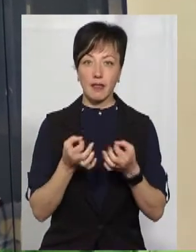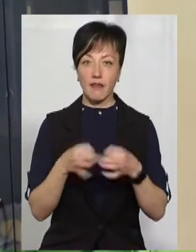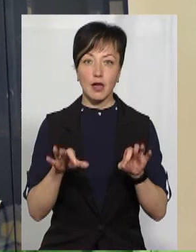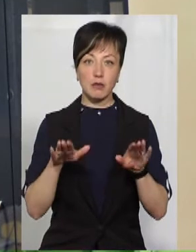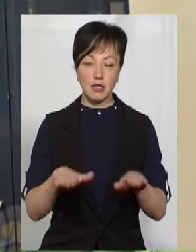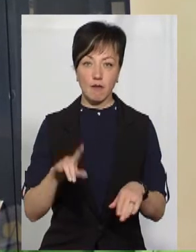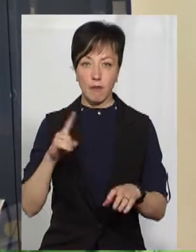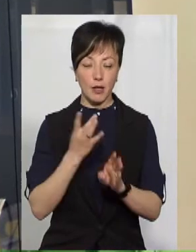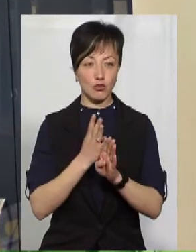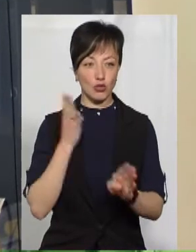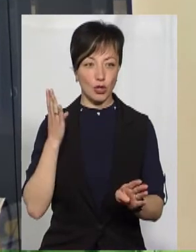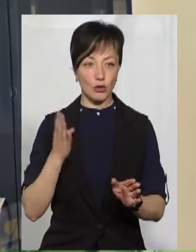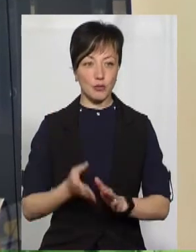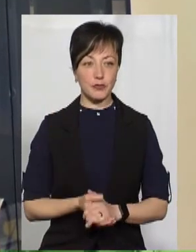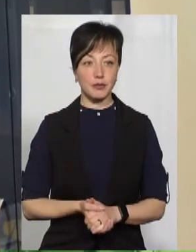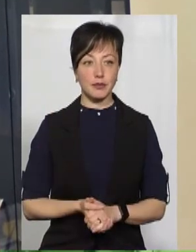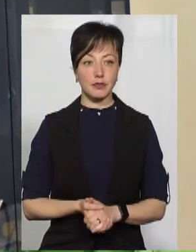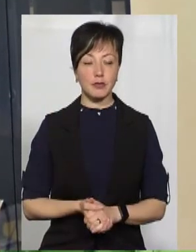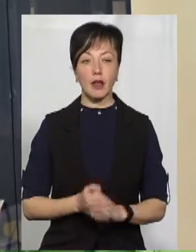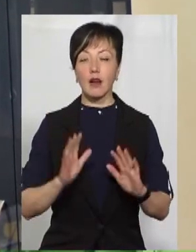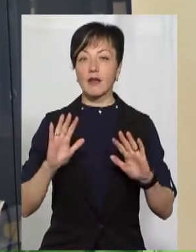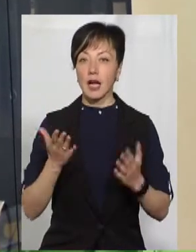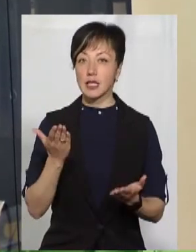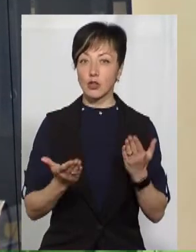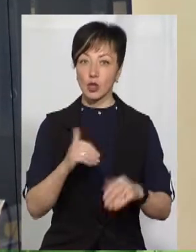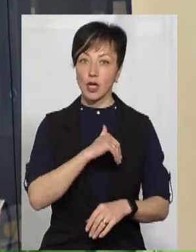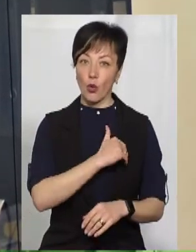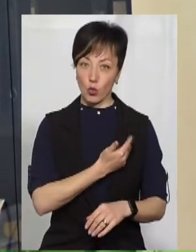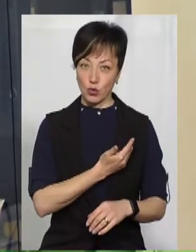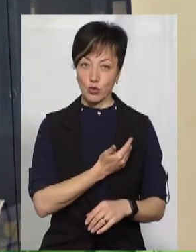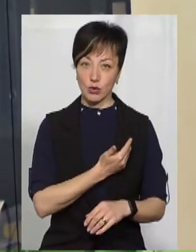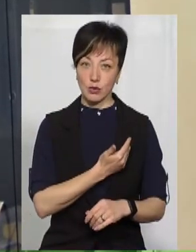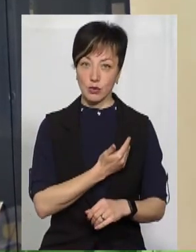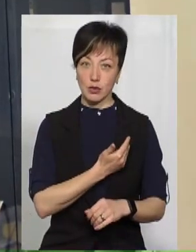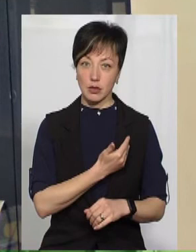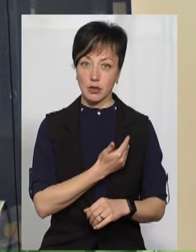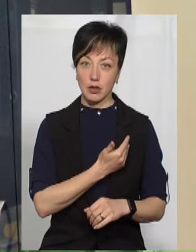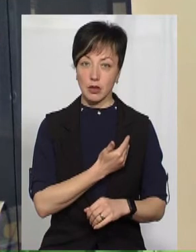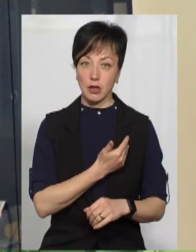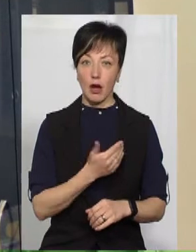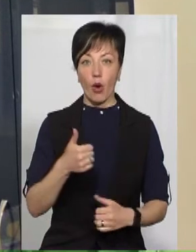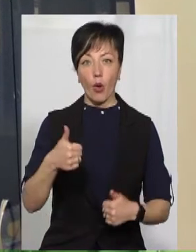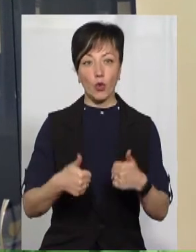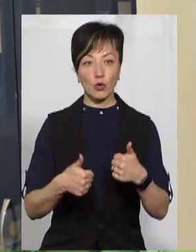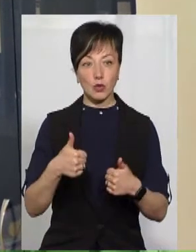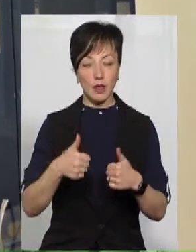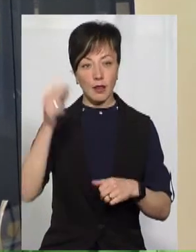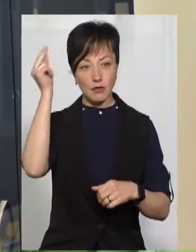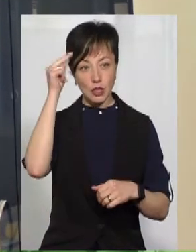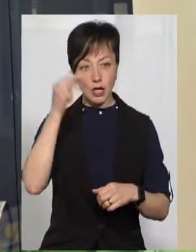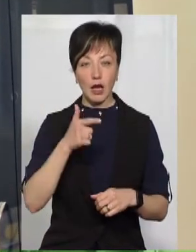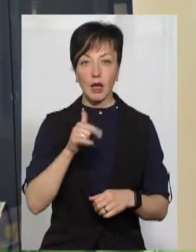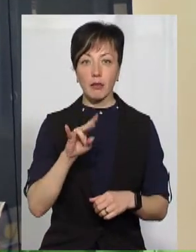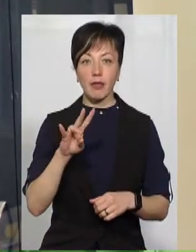місця в першу чергу. У разі ж, якщо вони захочуть проходити конкурс на навчання у